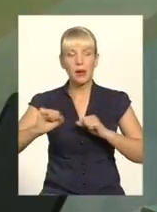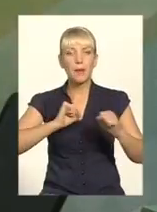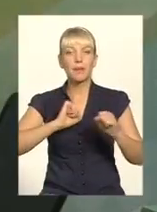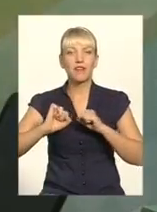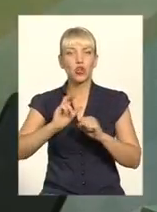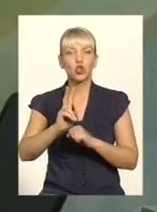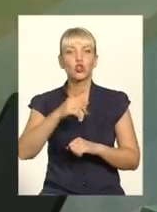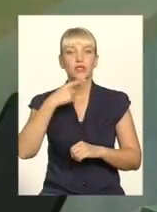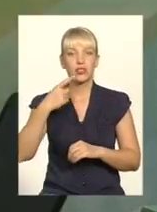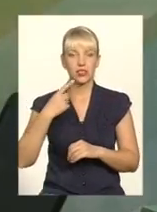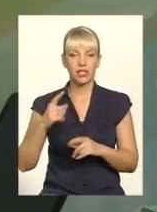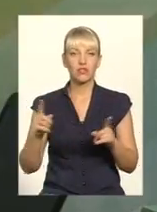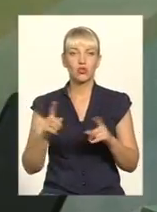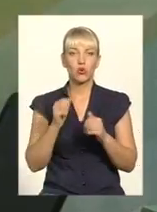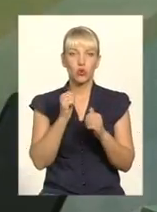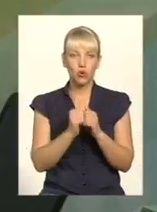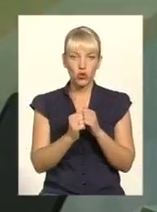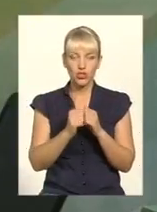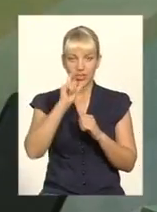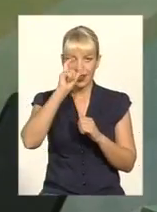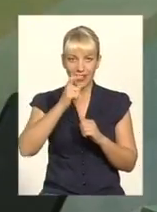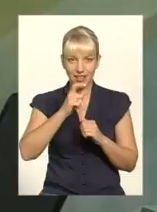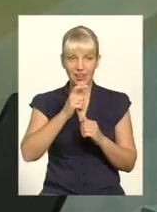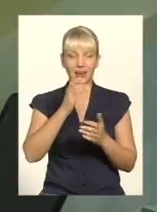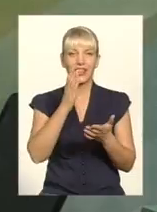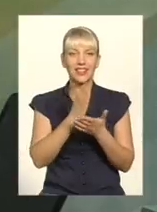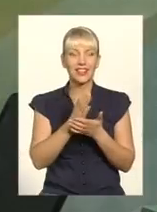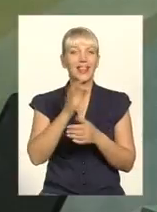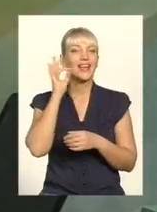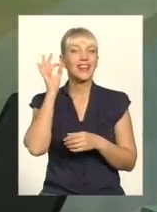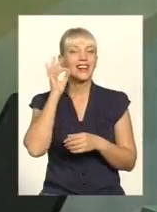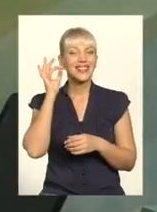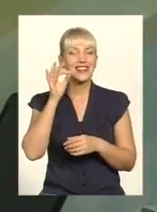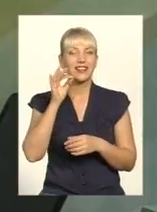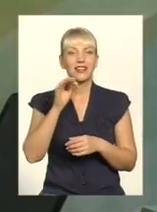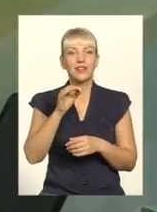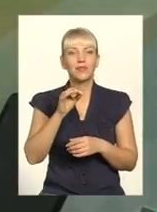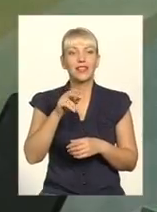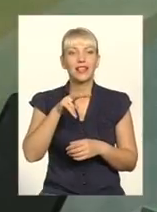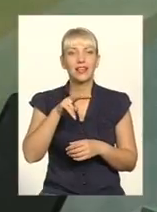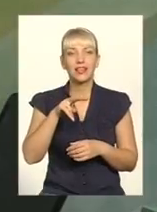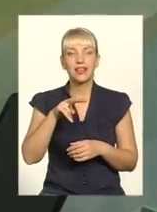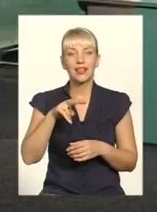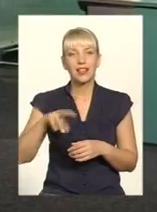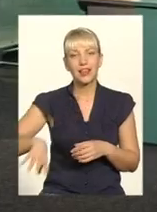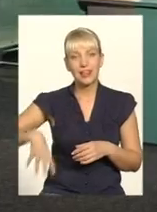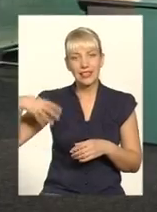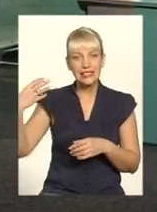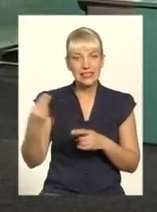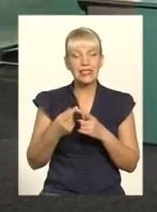сказав, що кожний афінянин окремо є хитра лисиця, а коли вони збираються